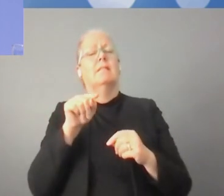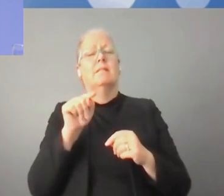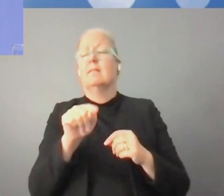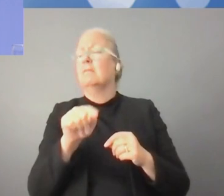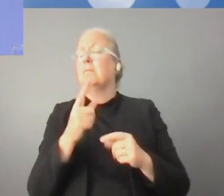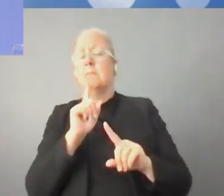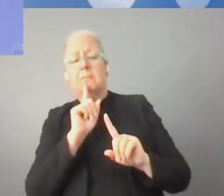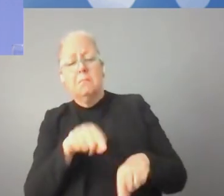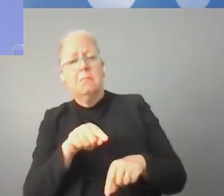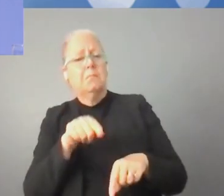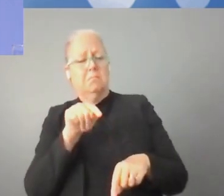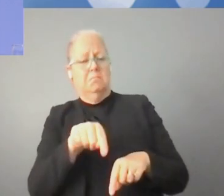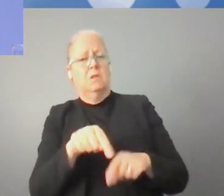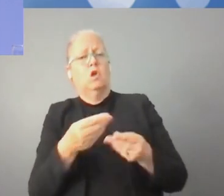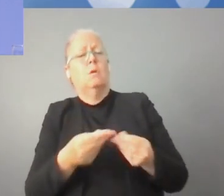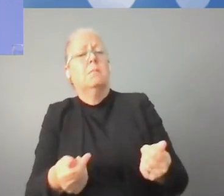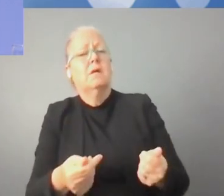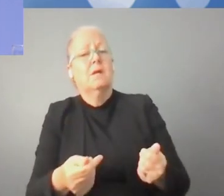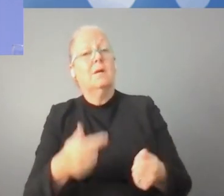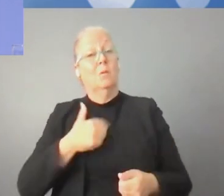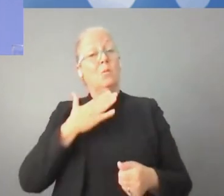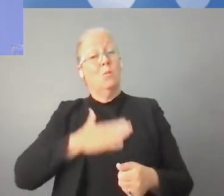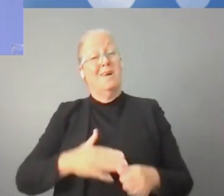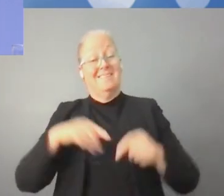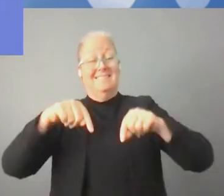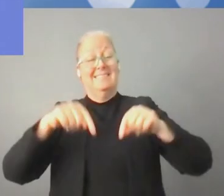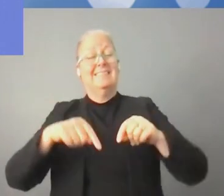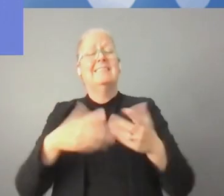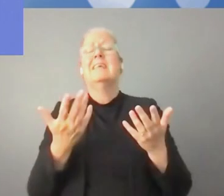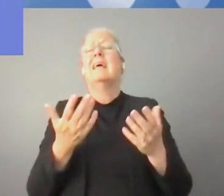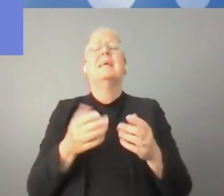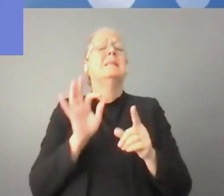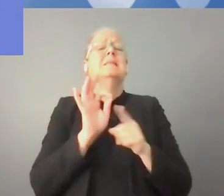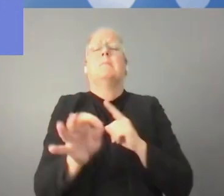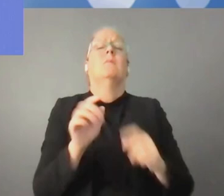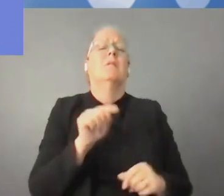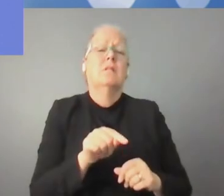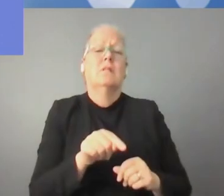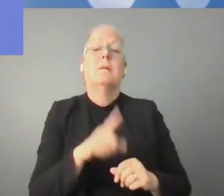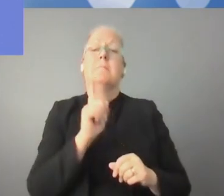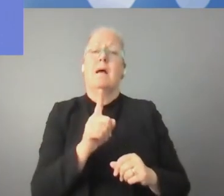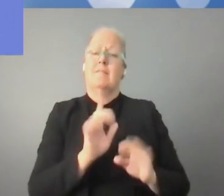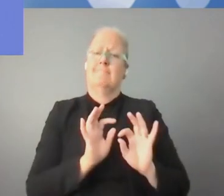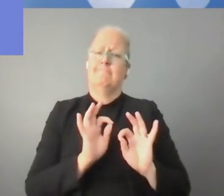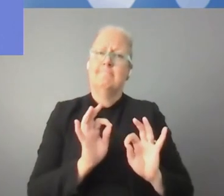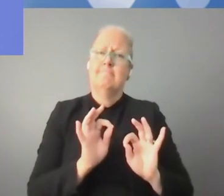وواضح ولكن قد يكون أيضاً مضللاً.